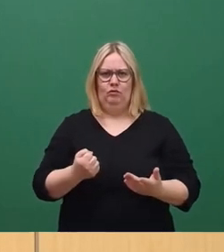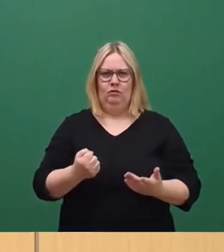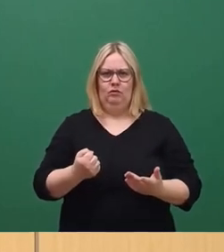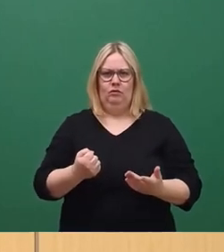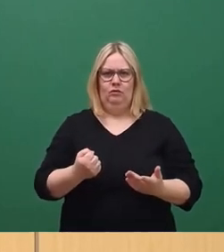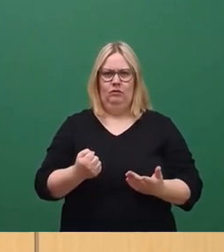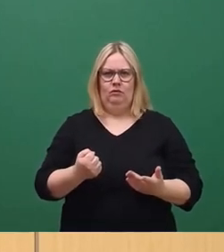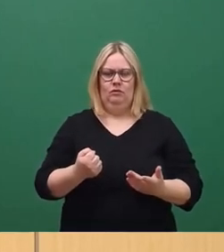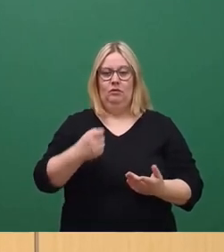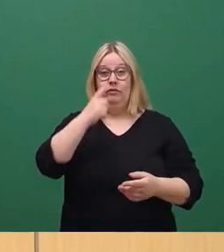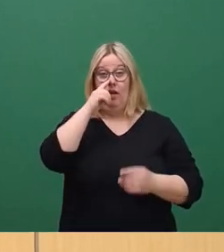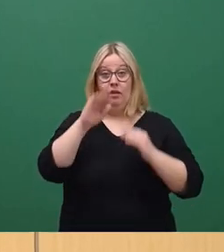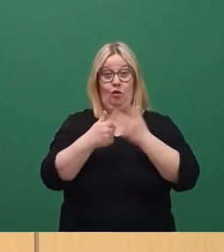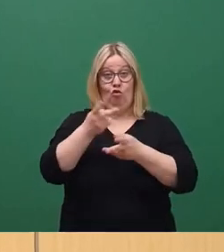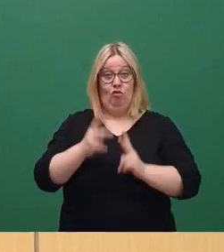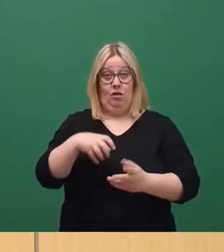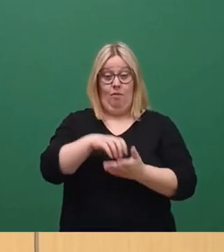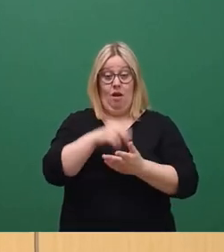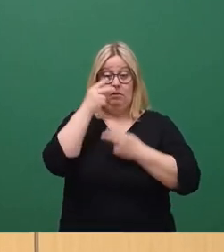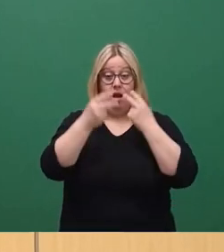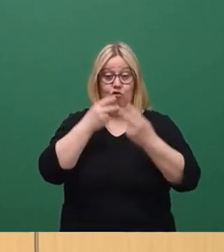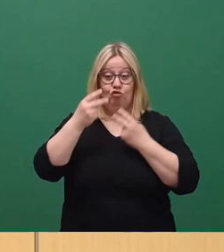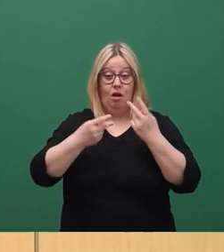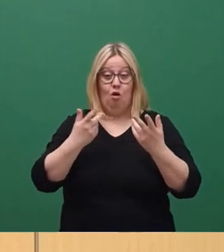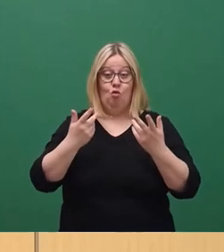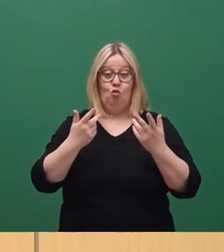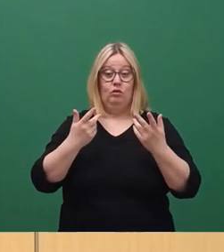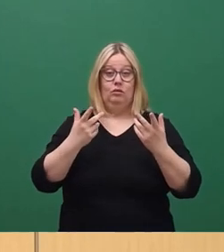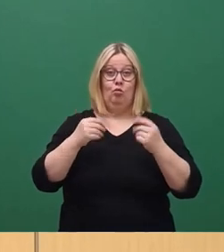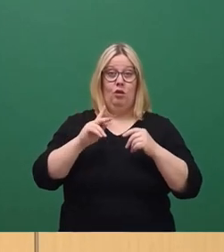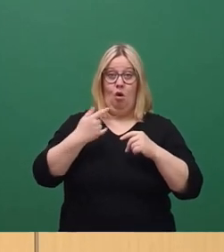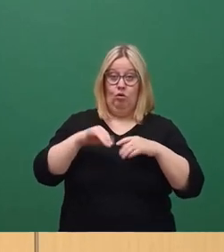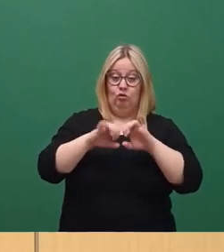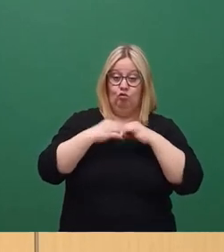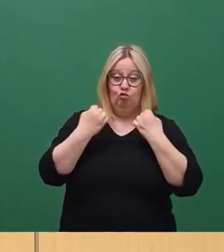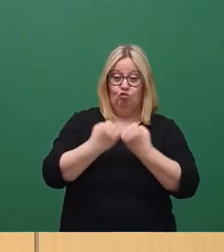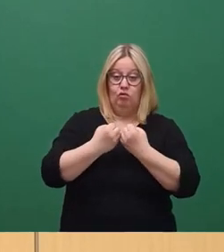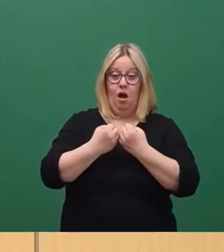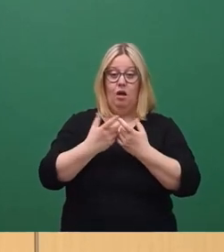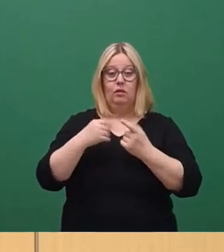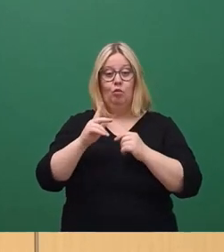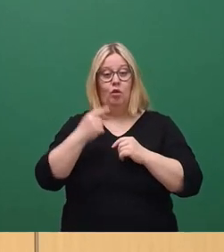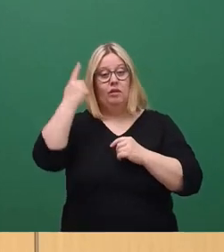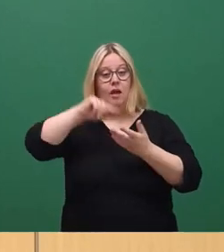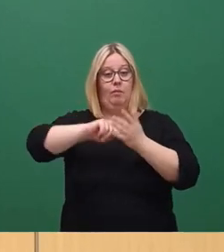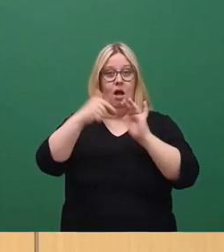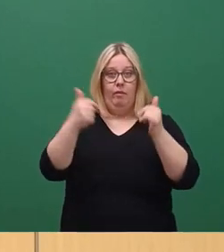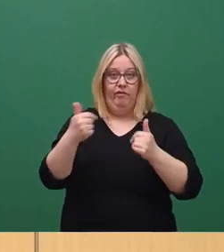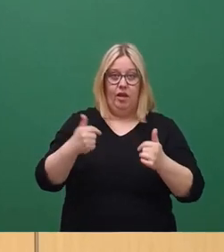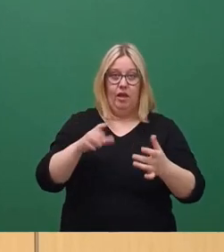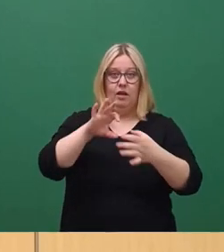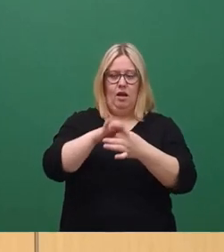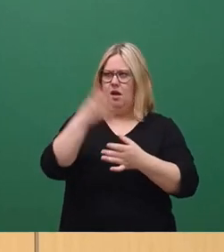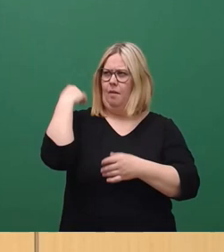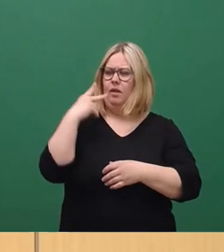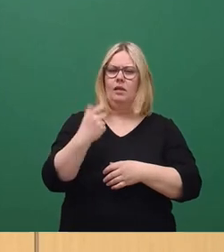den Neustädter Markt anschaut, wer sich den Zustand, auch was die Festlegung der Denkmalpflege anbelangt, am 30. Mai